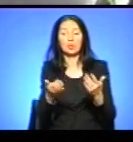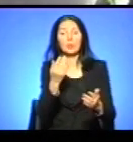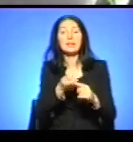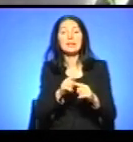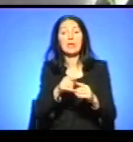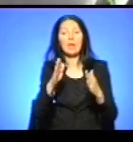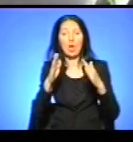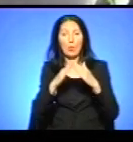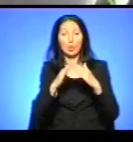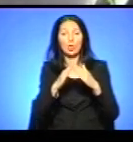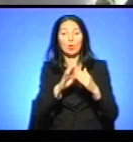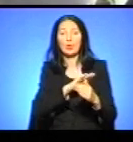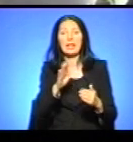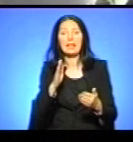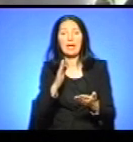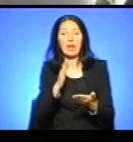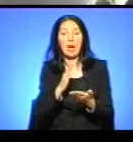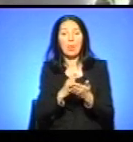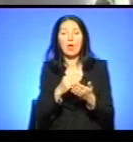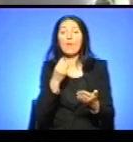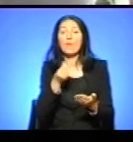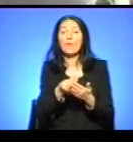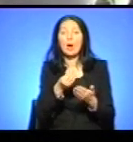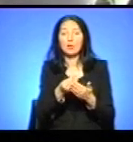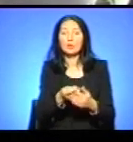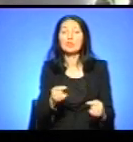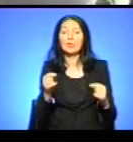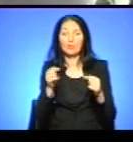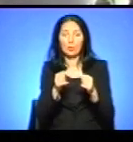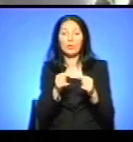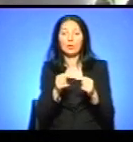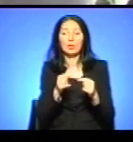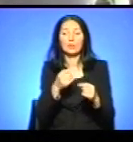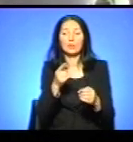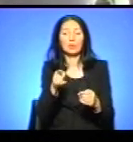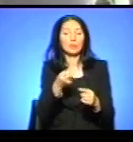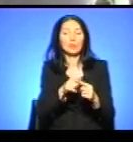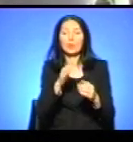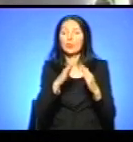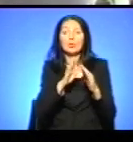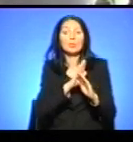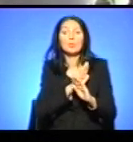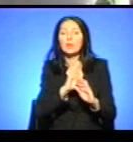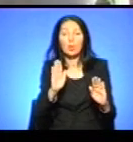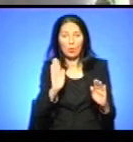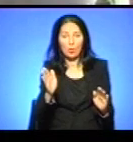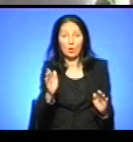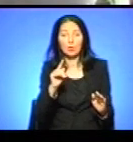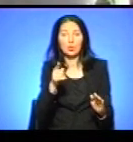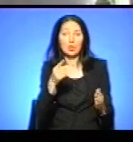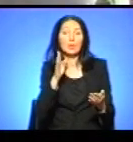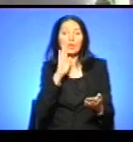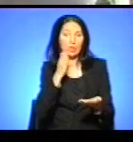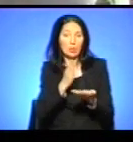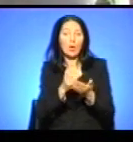будинок не мав вартості відповідної, його б не було, то тоді б вона мала